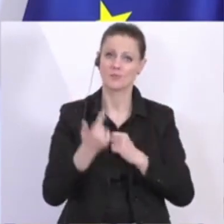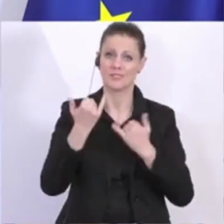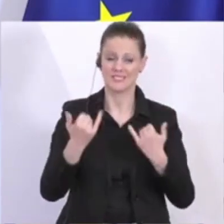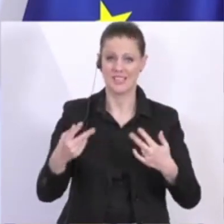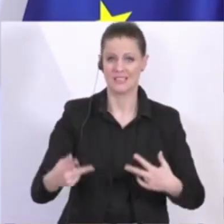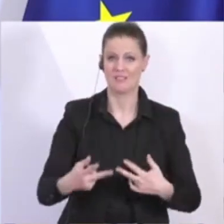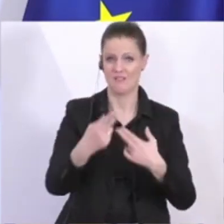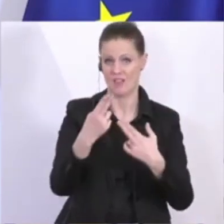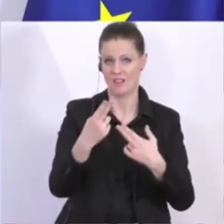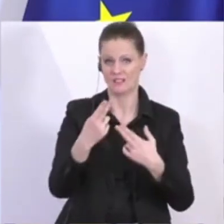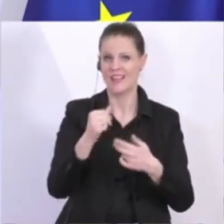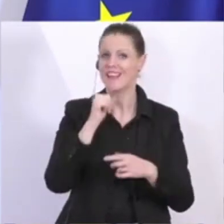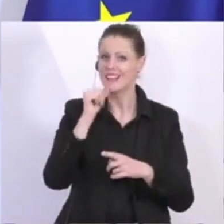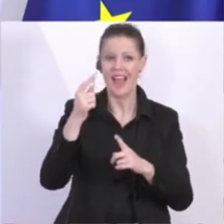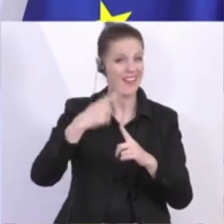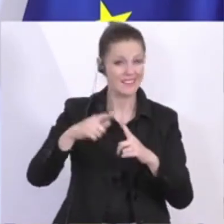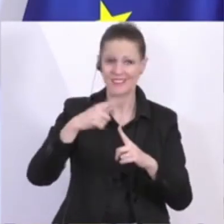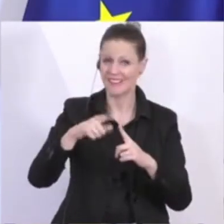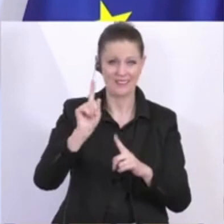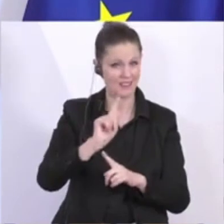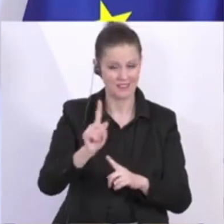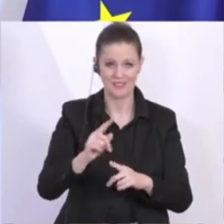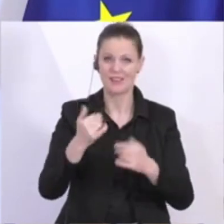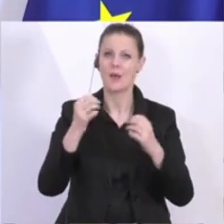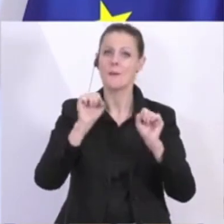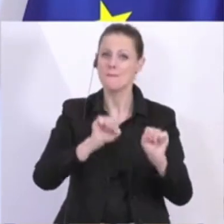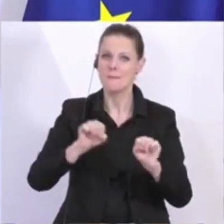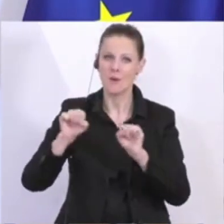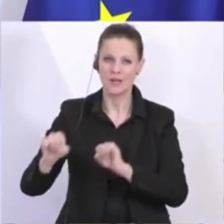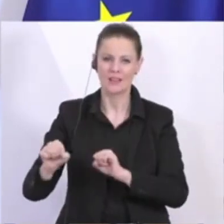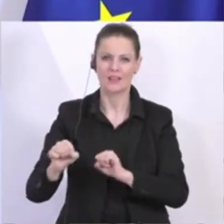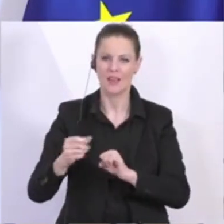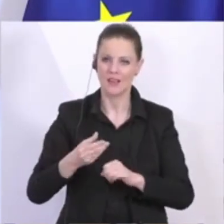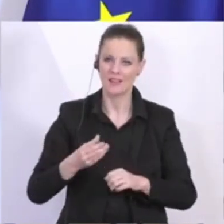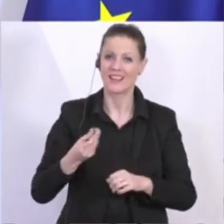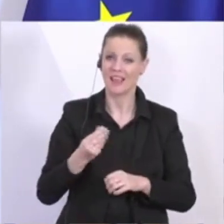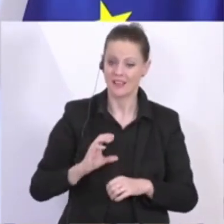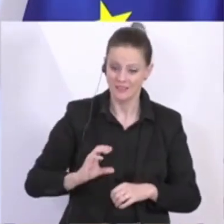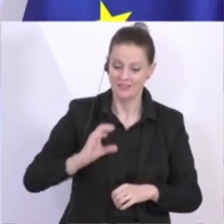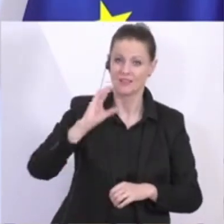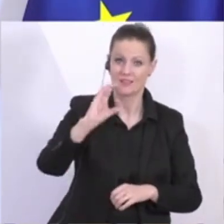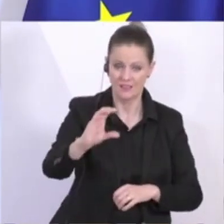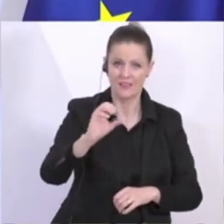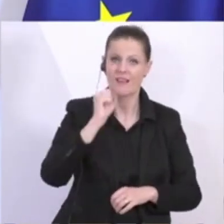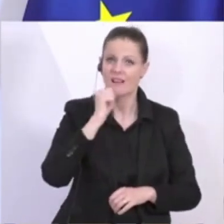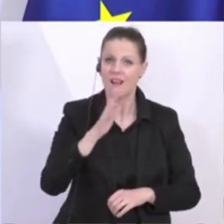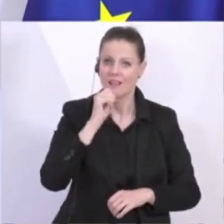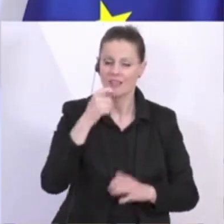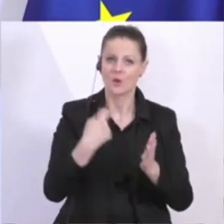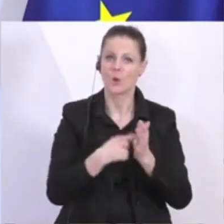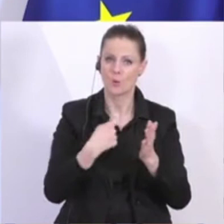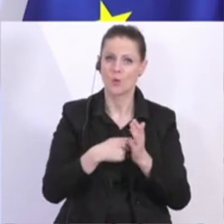Es handelt sich nicht um einen Kredit, sondern um die Möglichkeit, wirklich seine Kosten des täglichen Lebens entsprechend zu decken.